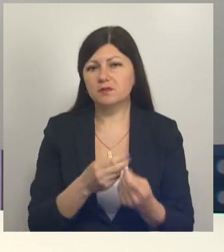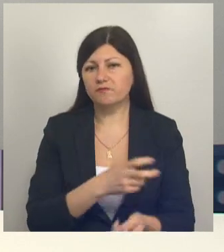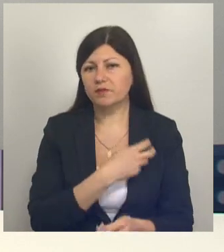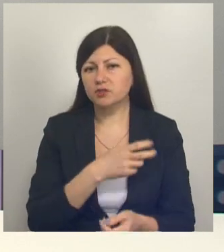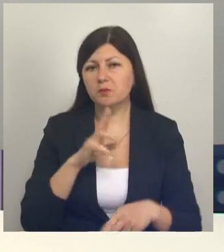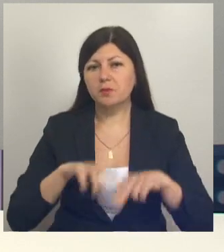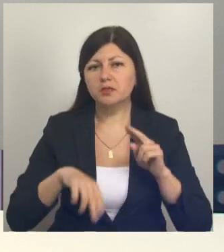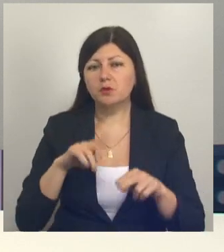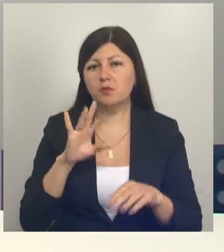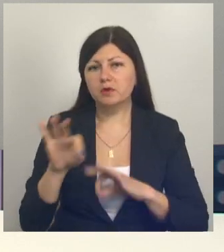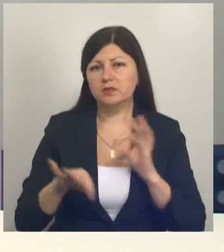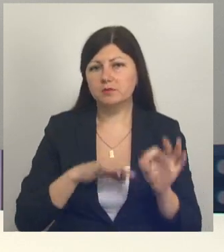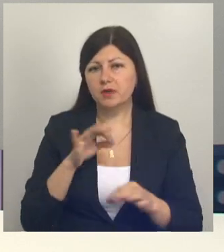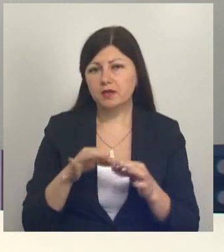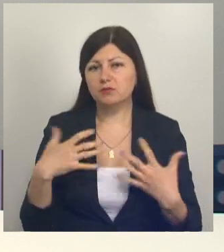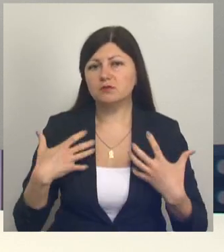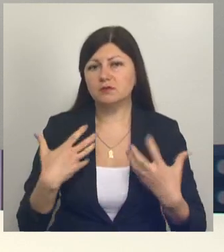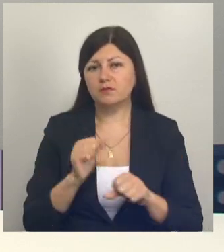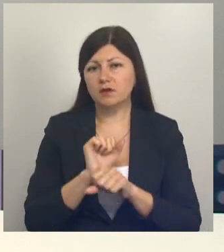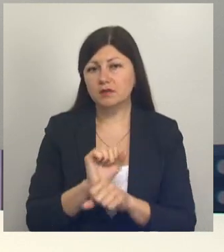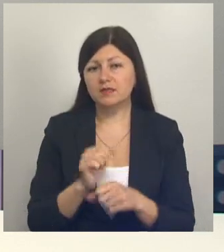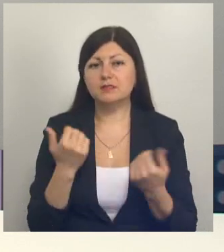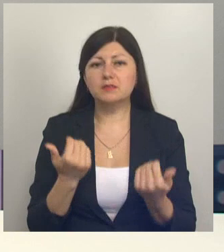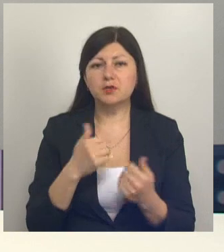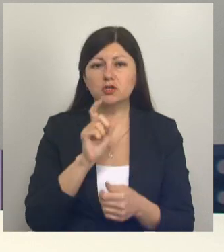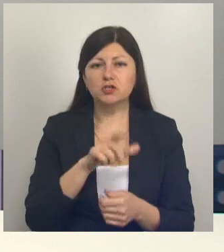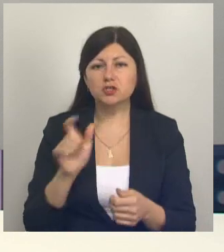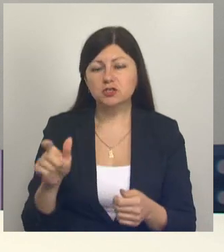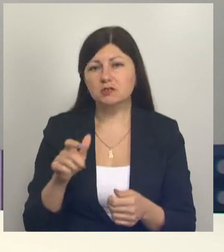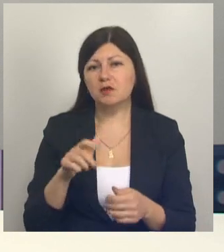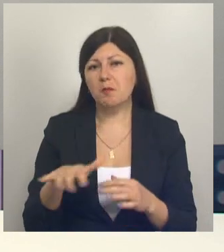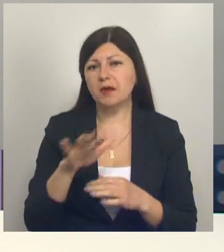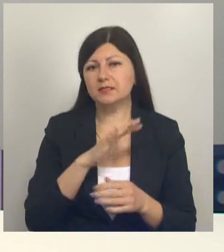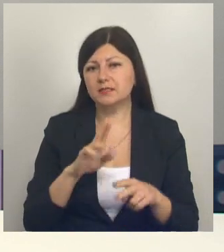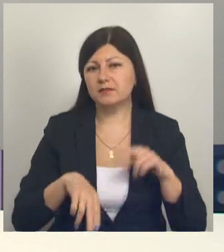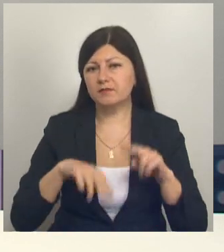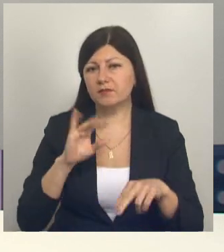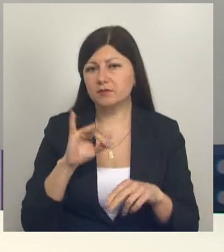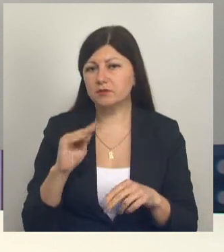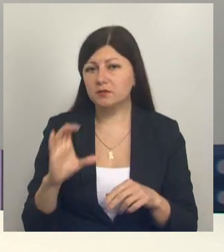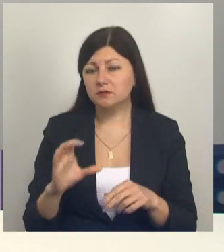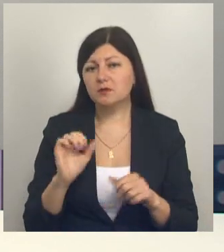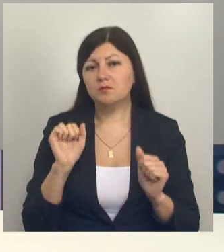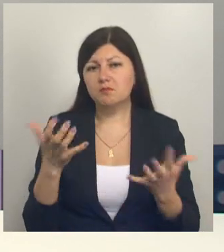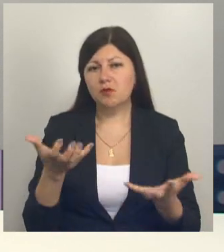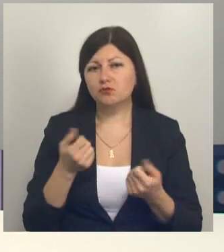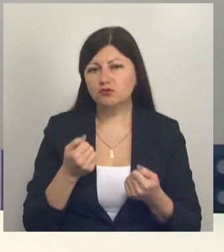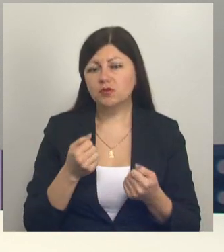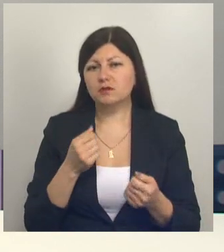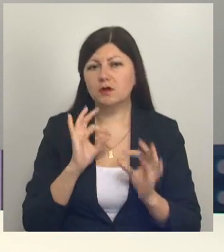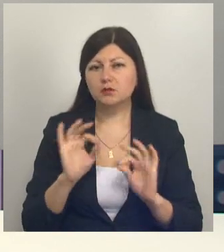построили по нацпроекту здравоохранения. Теперь жители массивов ИЖС смогут получать необходимые консультации гораздо